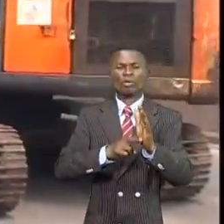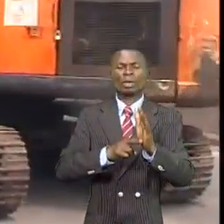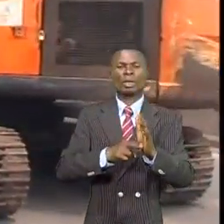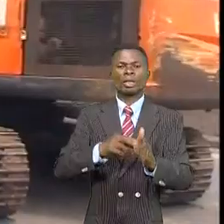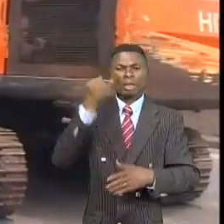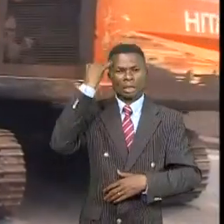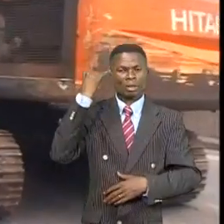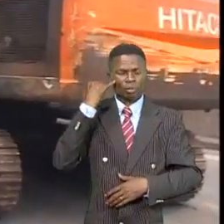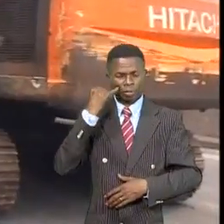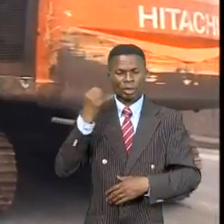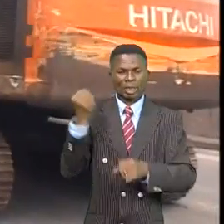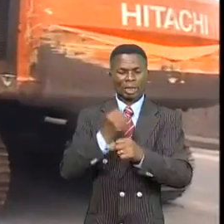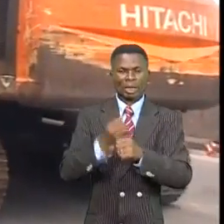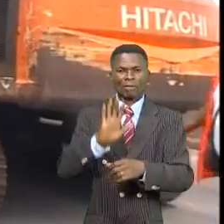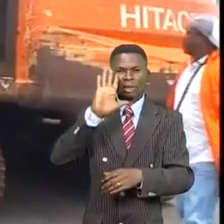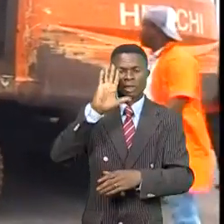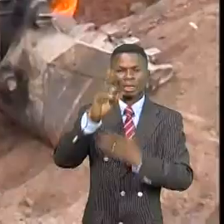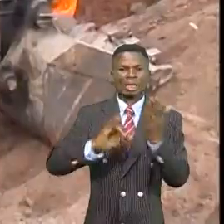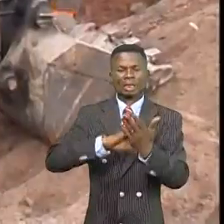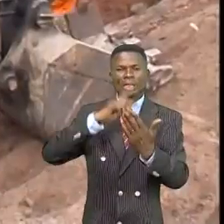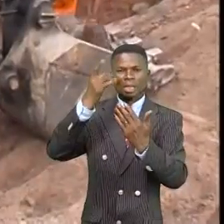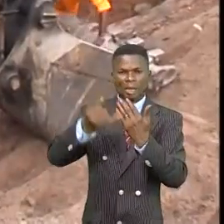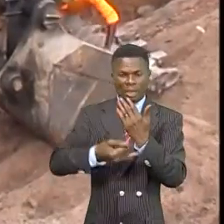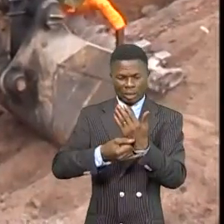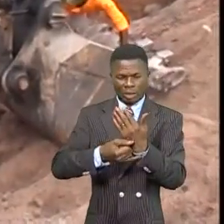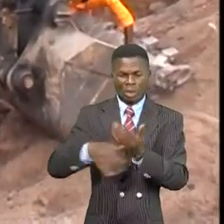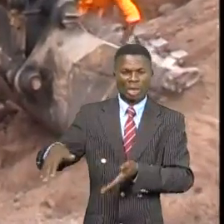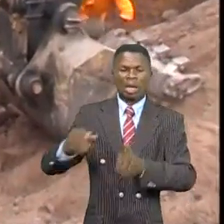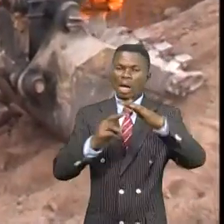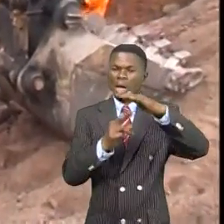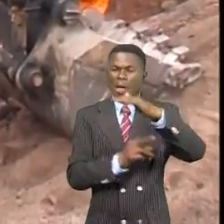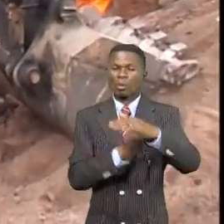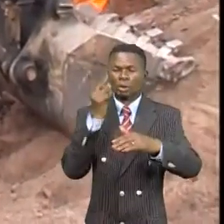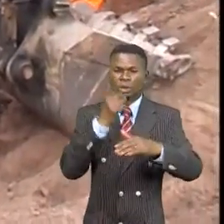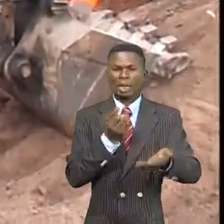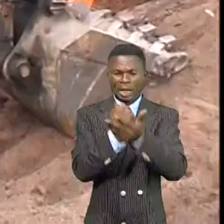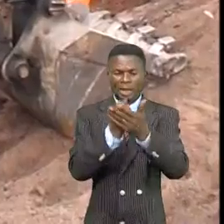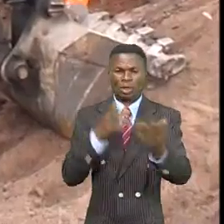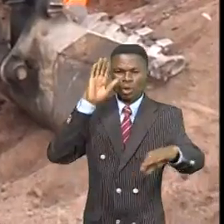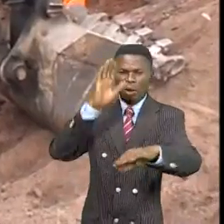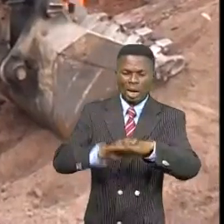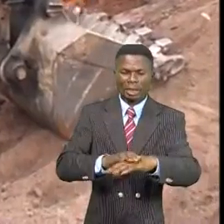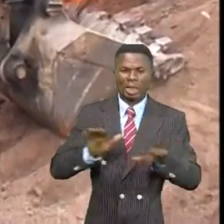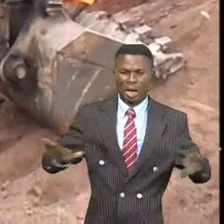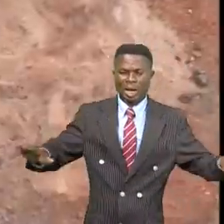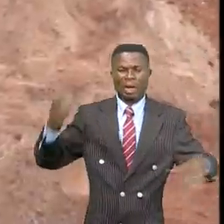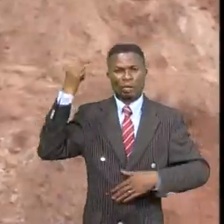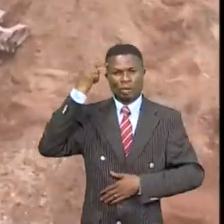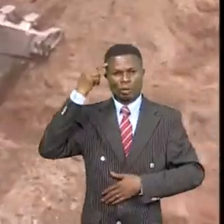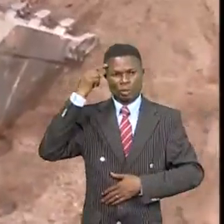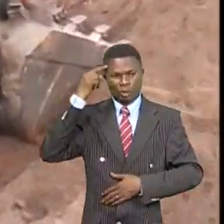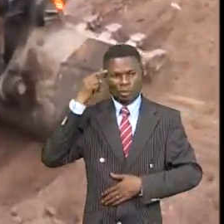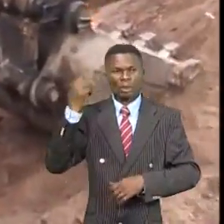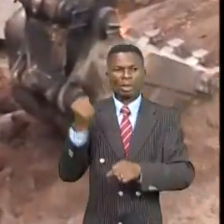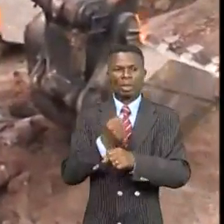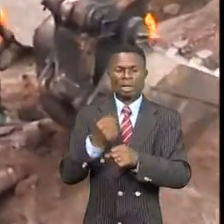cadre de travaux de cinq chantiers. Cette voirie est la seule qui mène vers l'aéroport international de Ndili. Les tractopènes